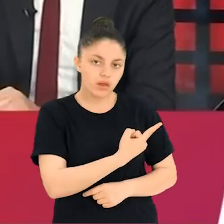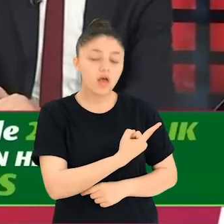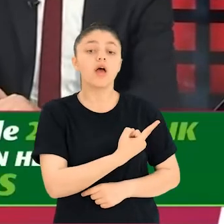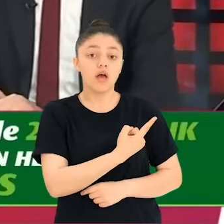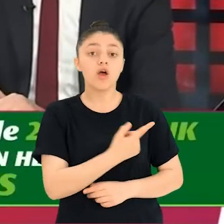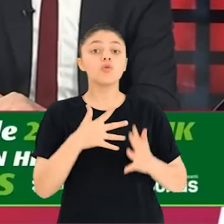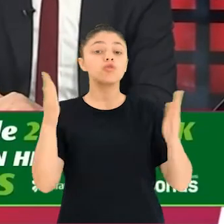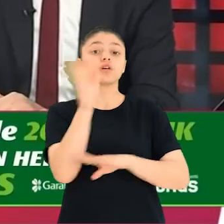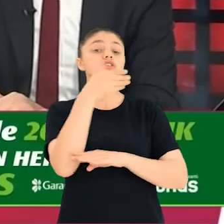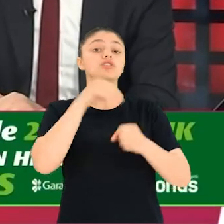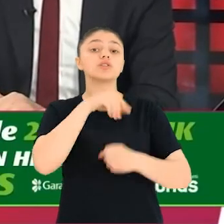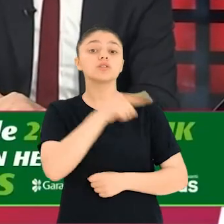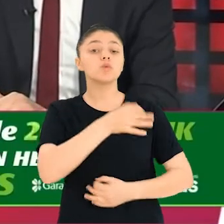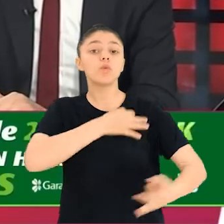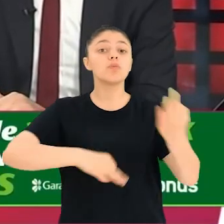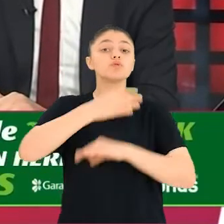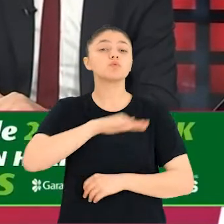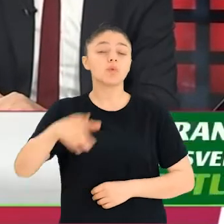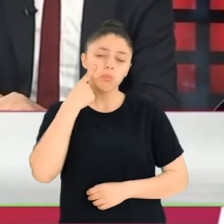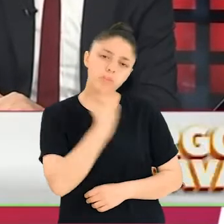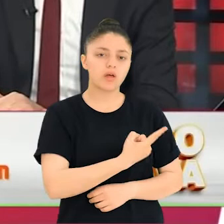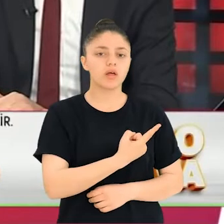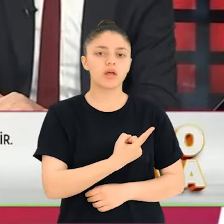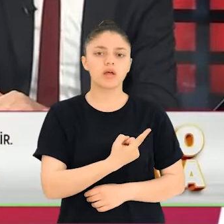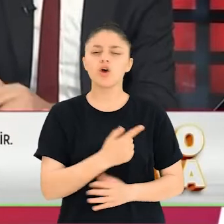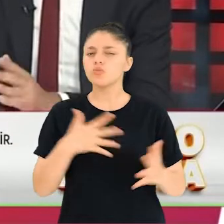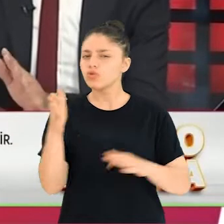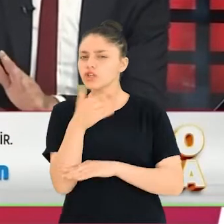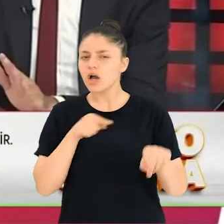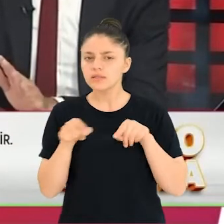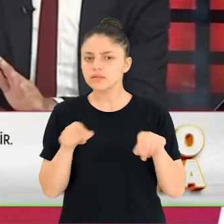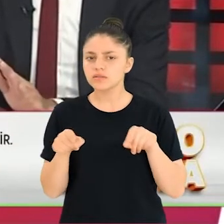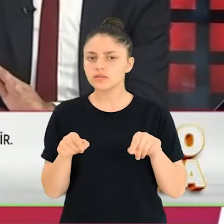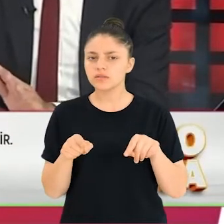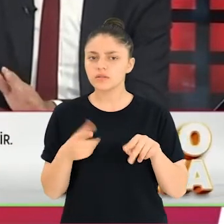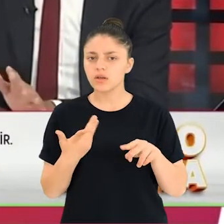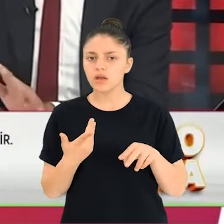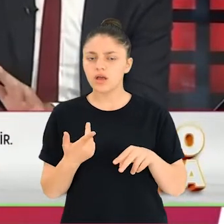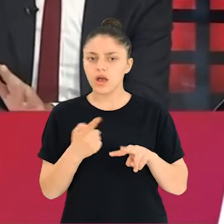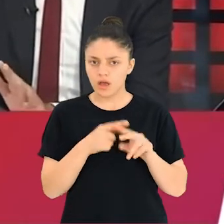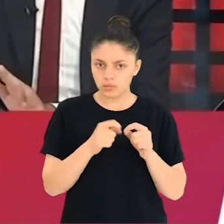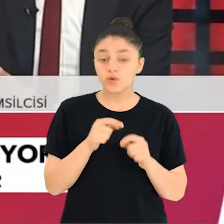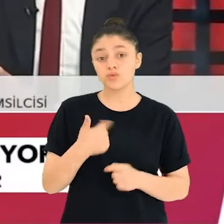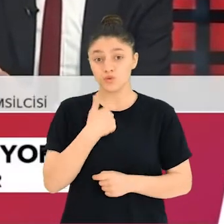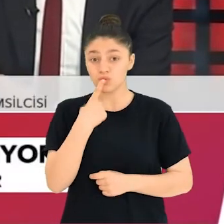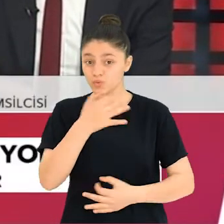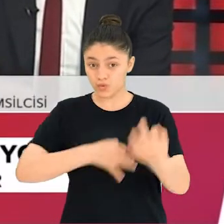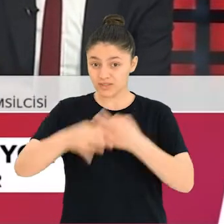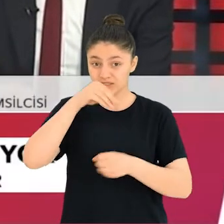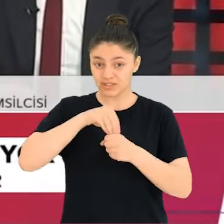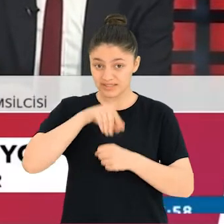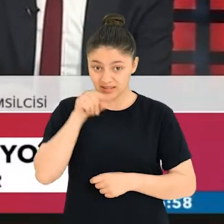bakabilirsiniz. Ve Büyükelçiliklerin içerisindeki operasyon çocuklarına bakabilirsiniz. Hangi Büyükelçilikler? Bu söylediğim